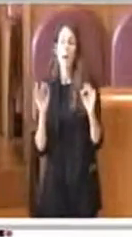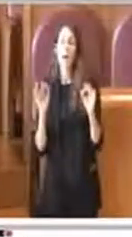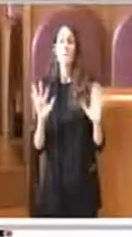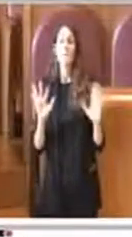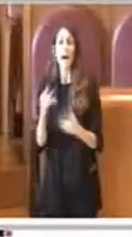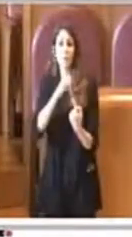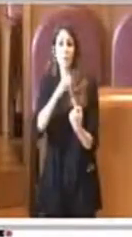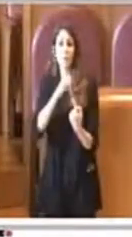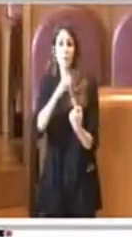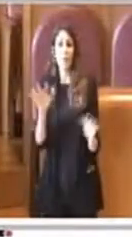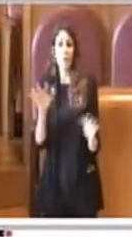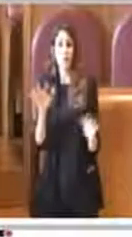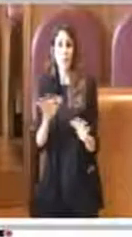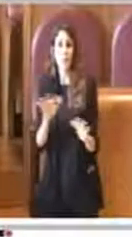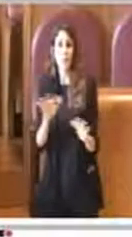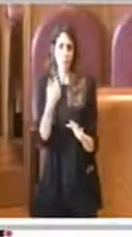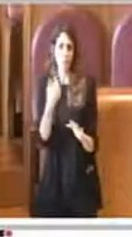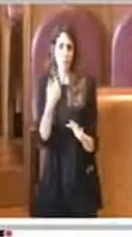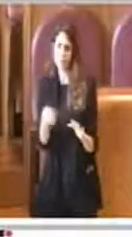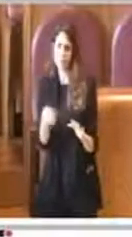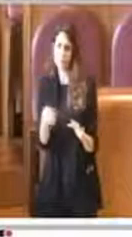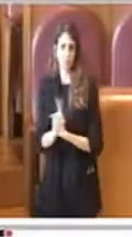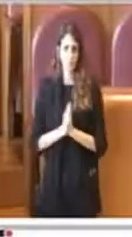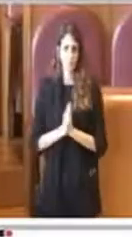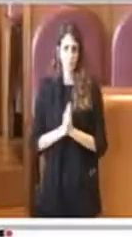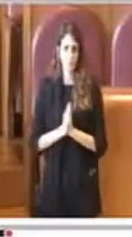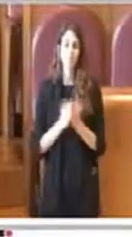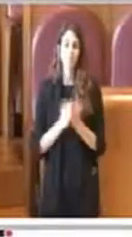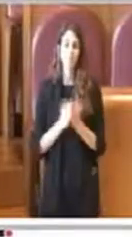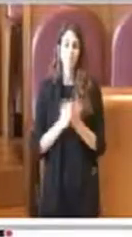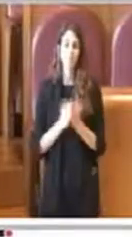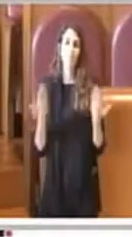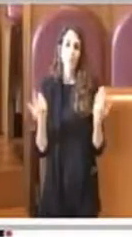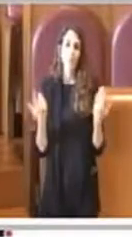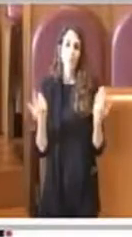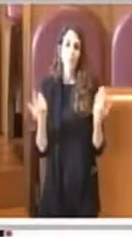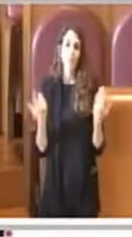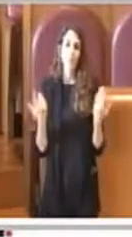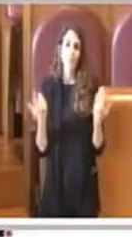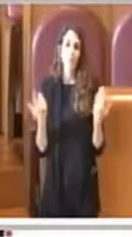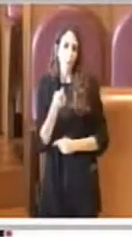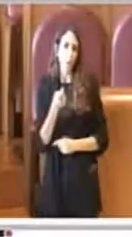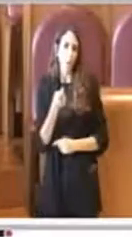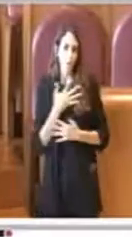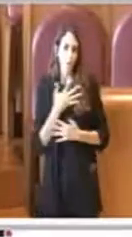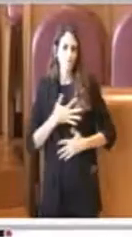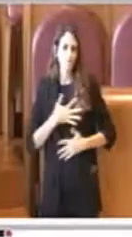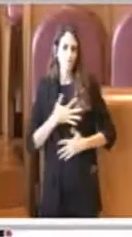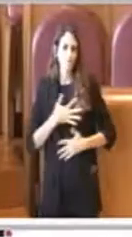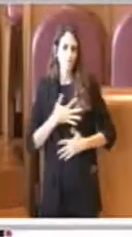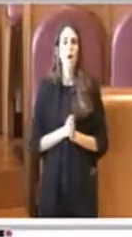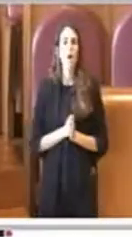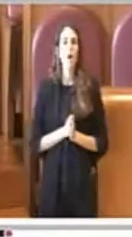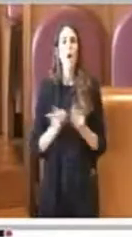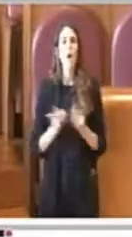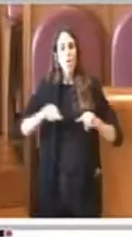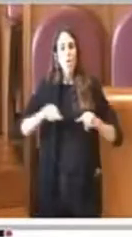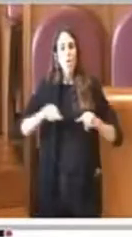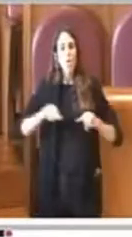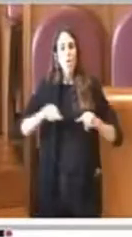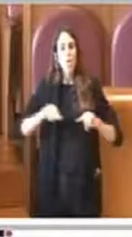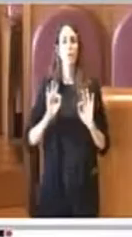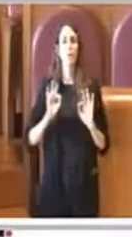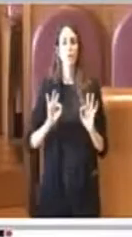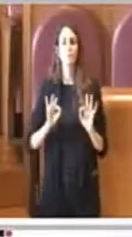situazione drammatica in questo momento e questo mi fa e ci dovrebbe fare molto piacere. Noi abbiamo eseguito l'andamento della